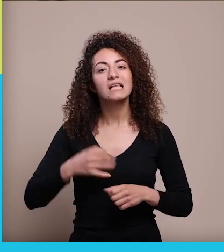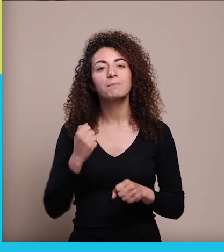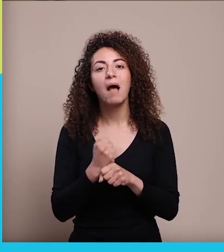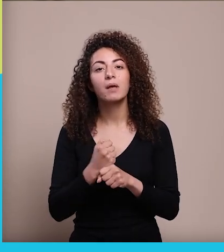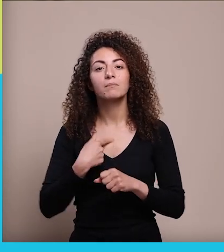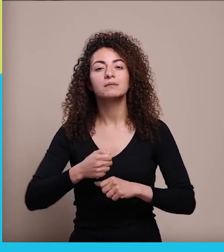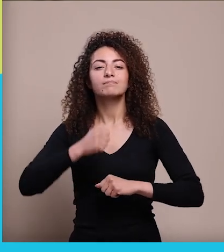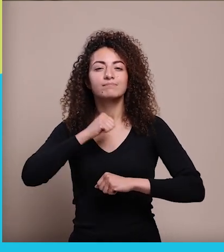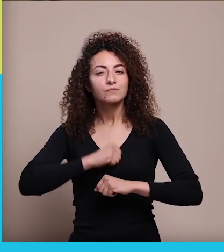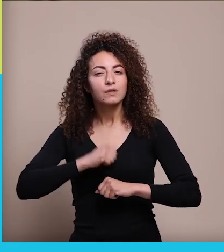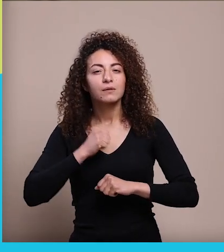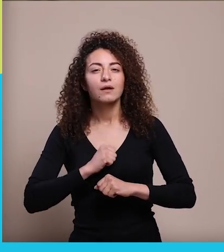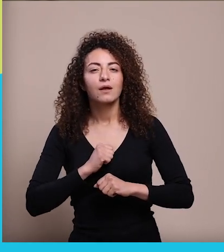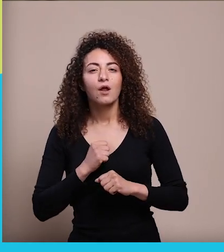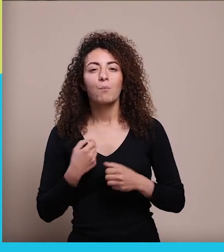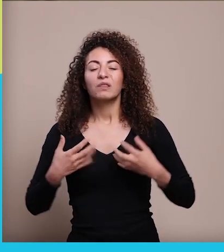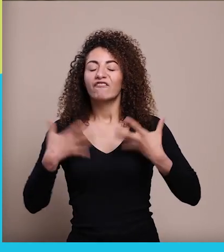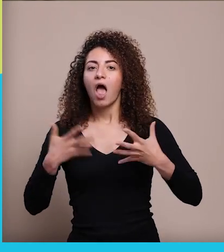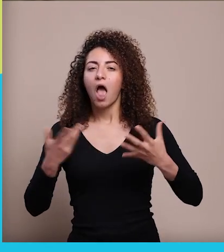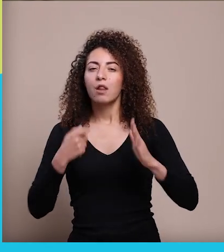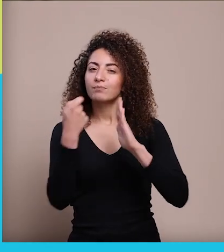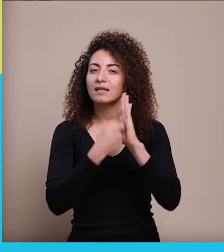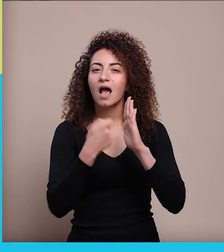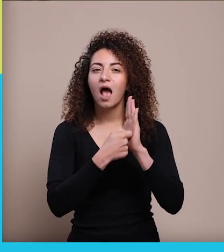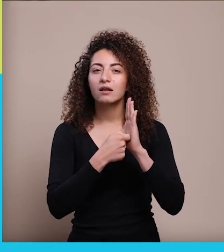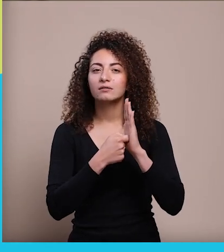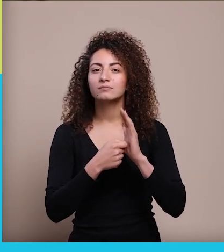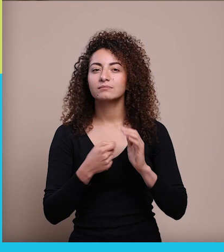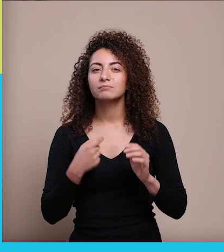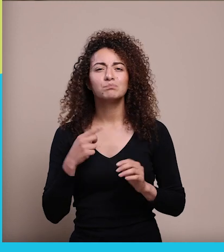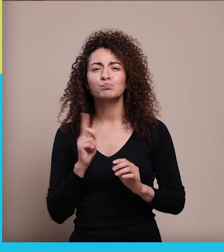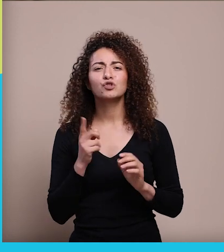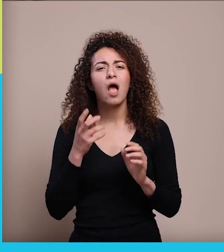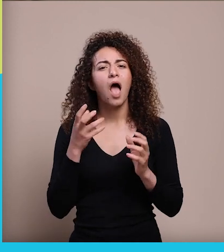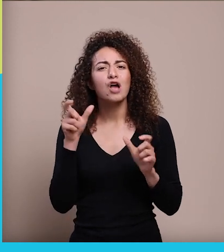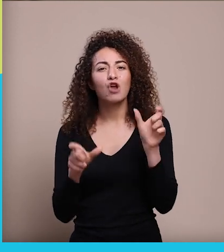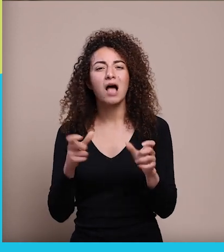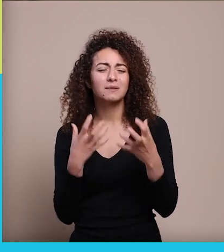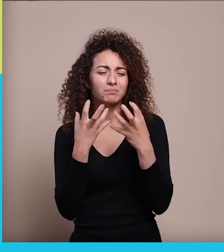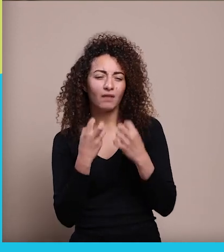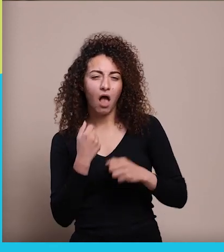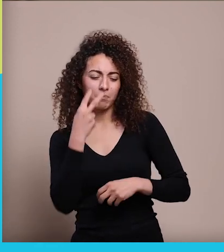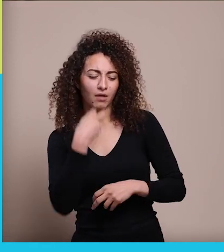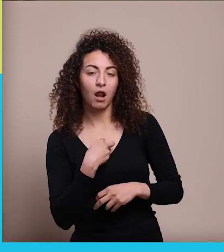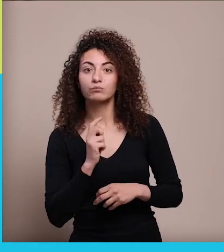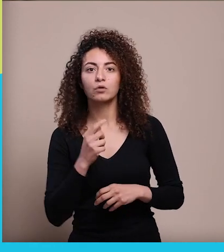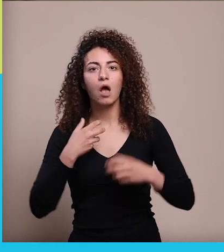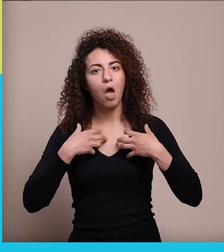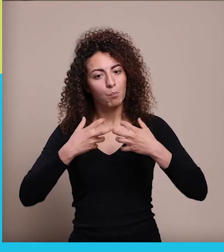فمنونترو نحن متفقلين ومنسعاله نحن ما بدنا حدا يتحنن علينا نحن بدنا حدا يقوينا